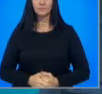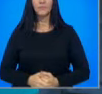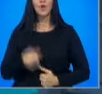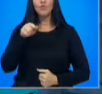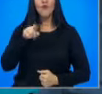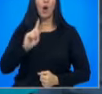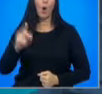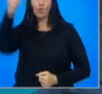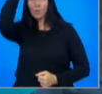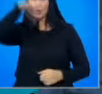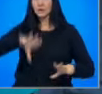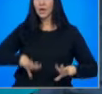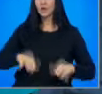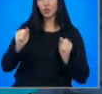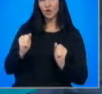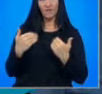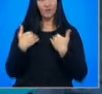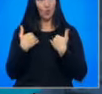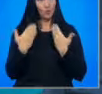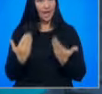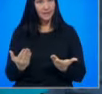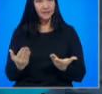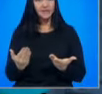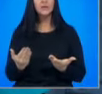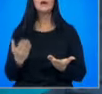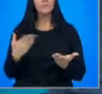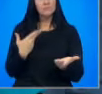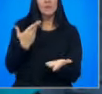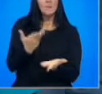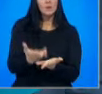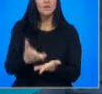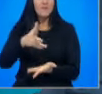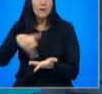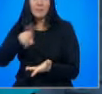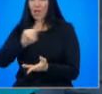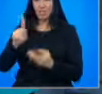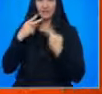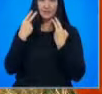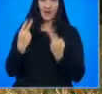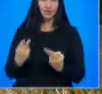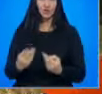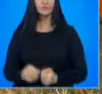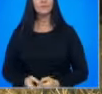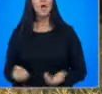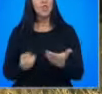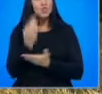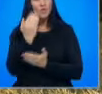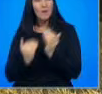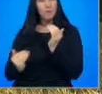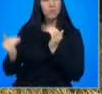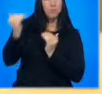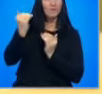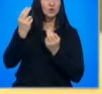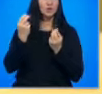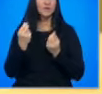Това, което българските граждани очакват от нас е да предоставим хляб, а не зрелище. Нова, по